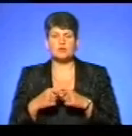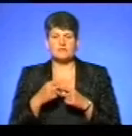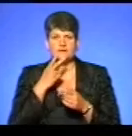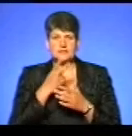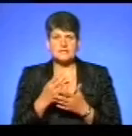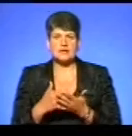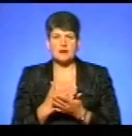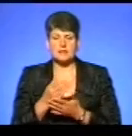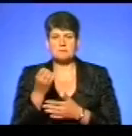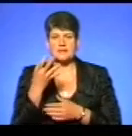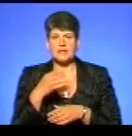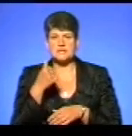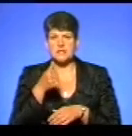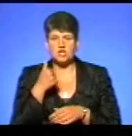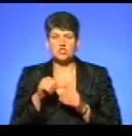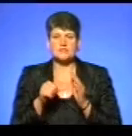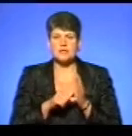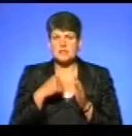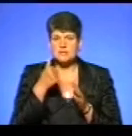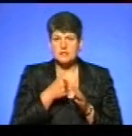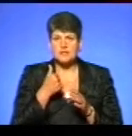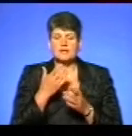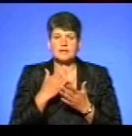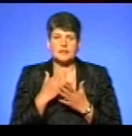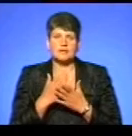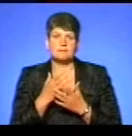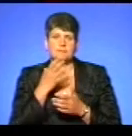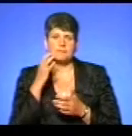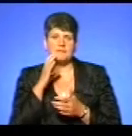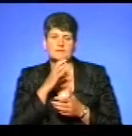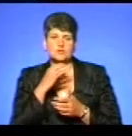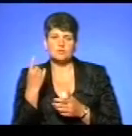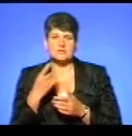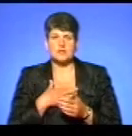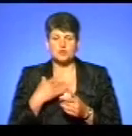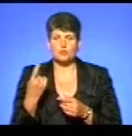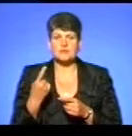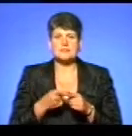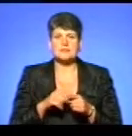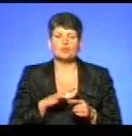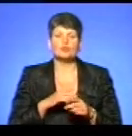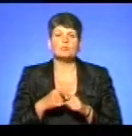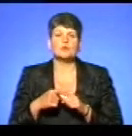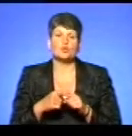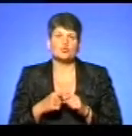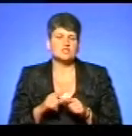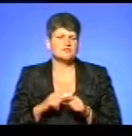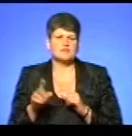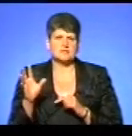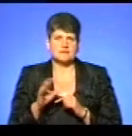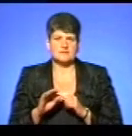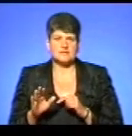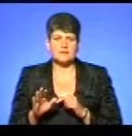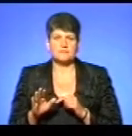карті, вже 15-16 рік, пішли північні області нашої області. Це воно пішло від Білорусі, скоріше за все, так само